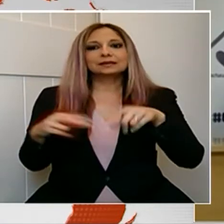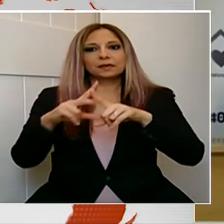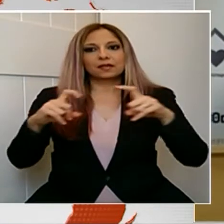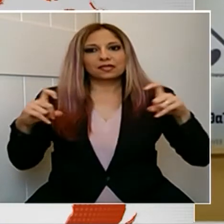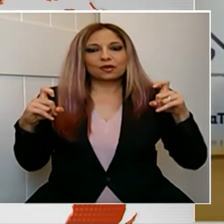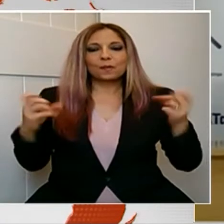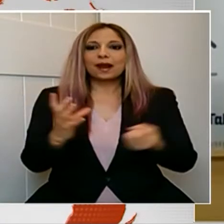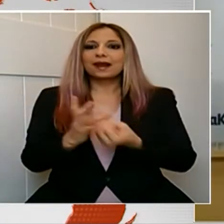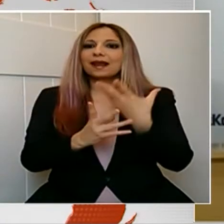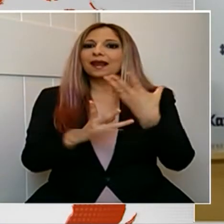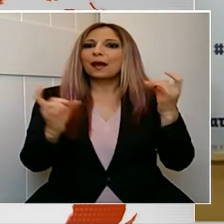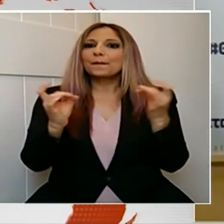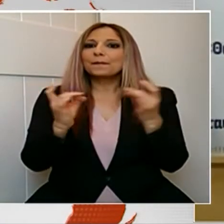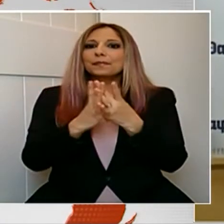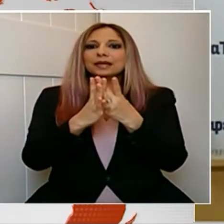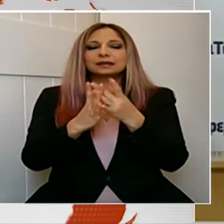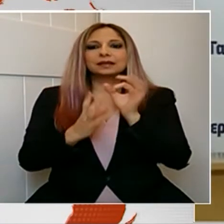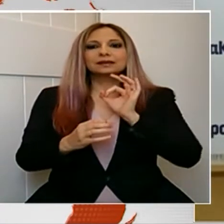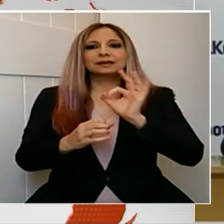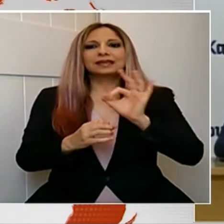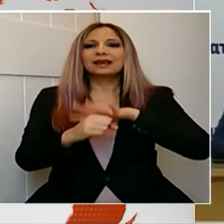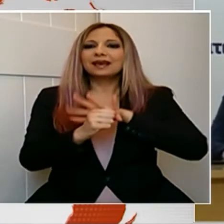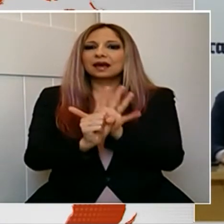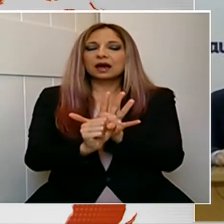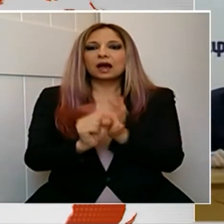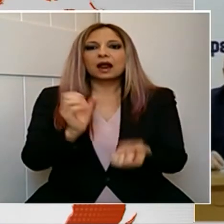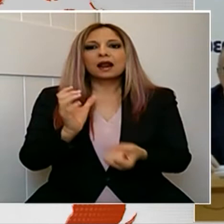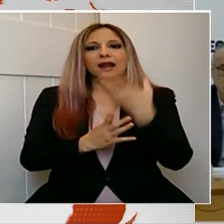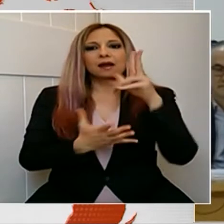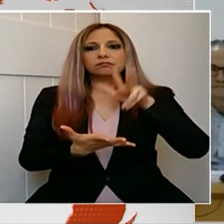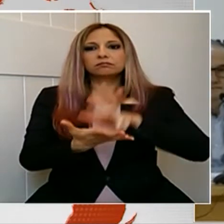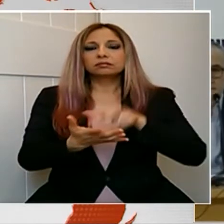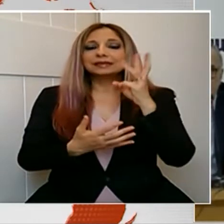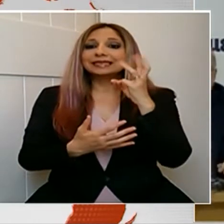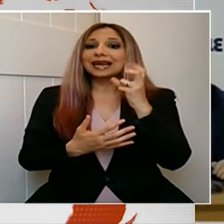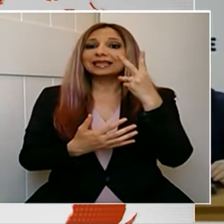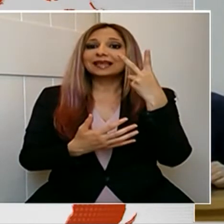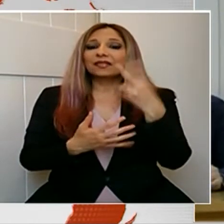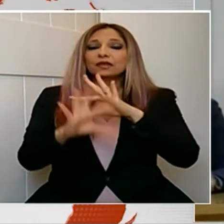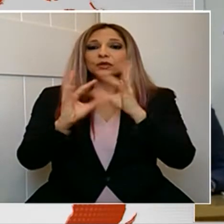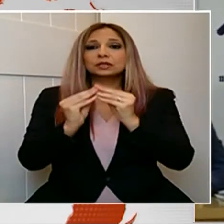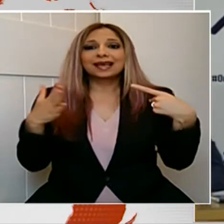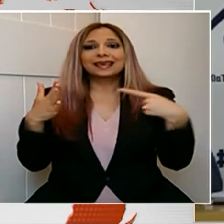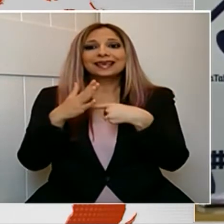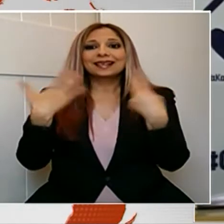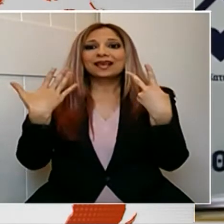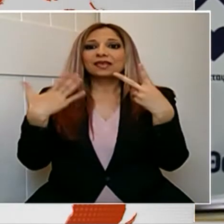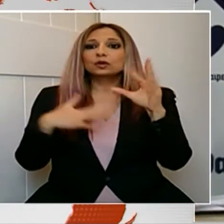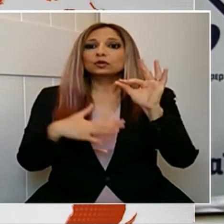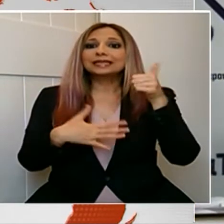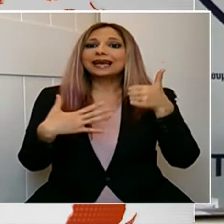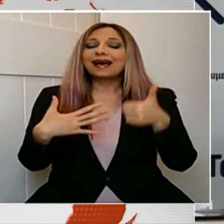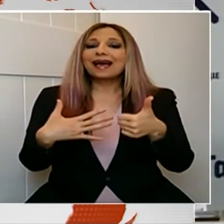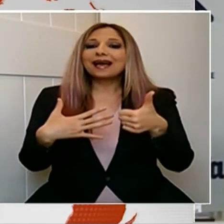COVID-19. Τα νέα επιβεβαιωμένα κρούσματα είναι 32 από σύνορο 1.256 εργαστηριακών